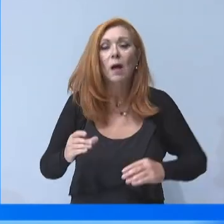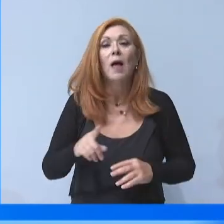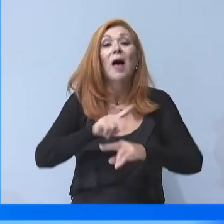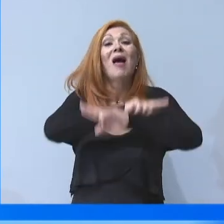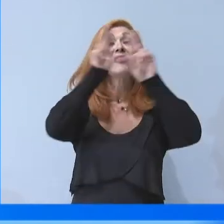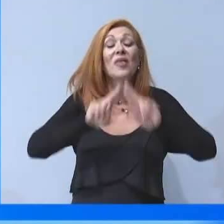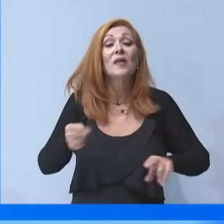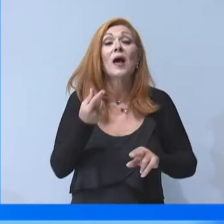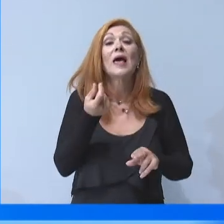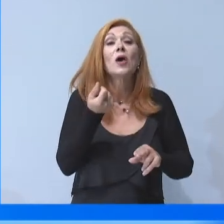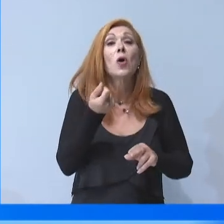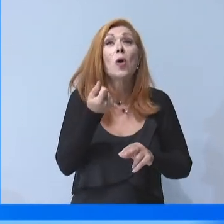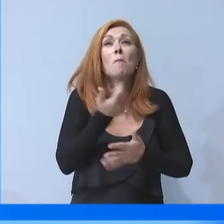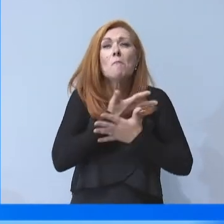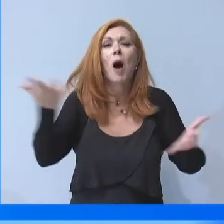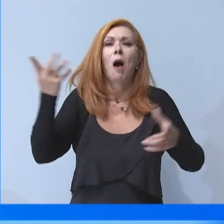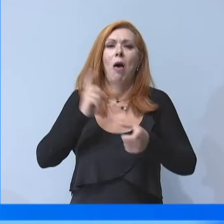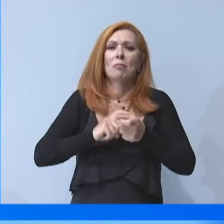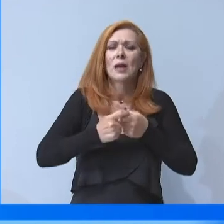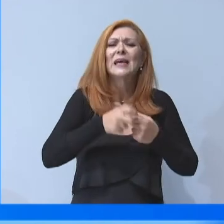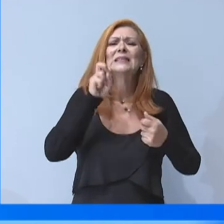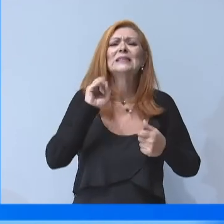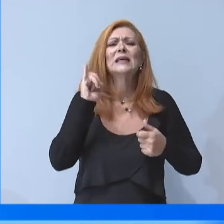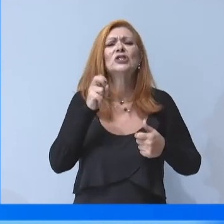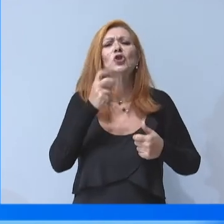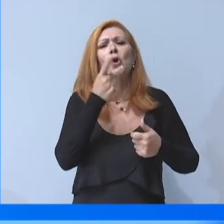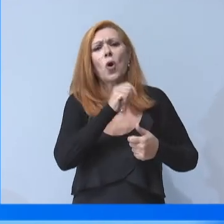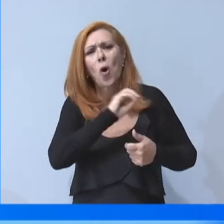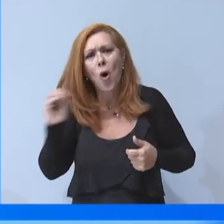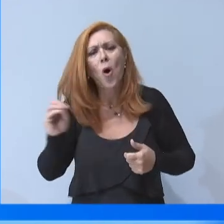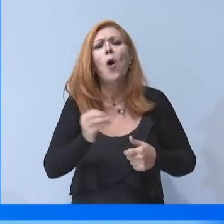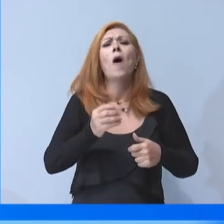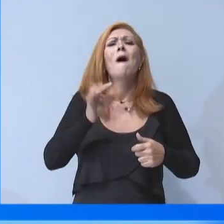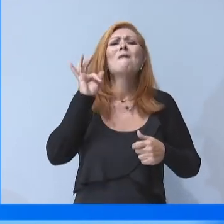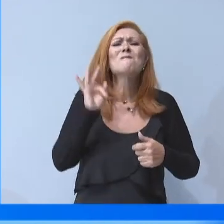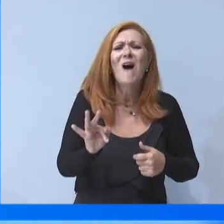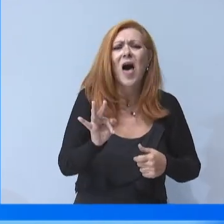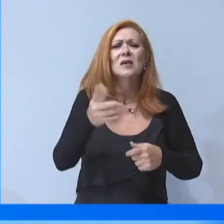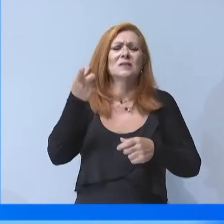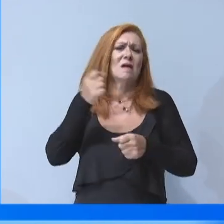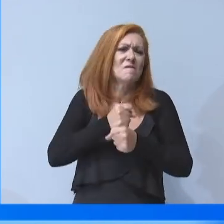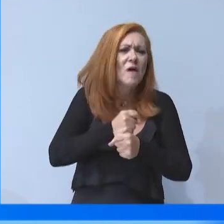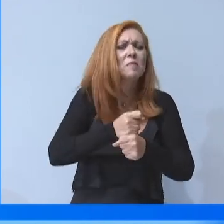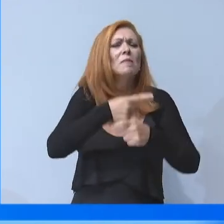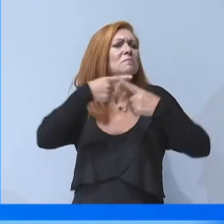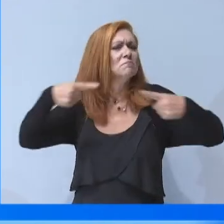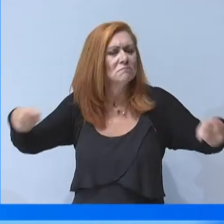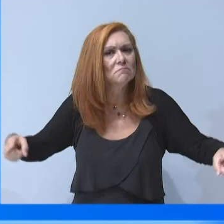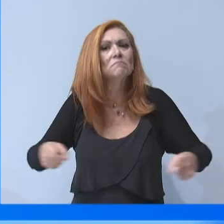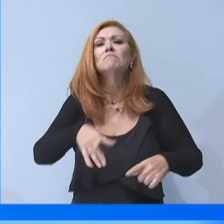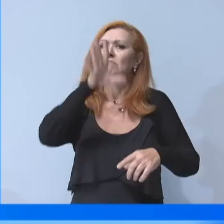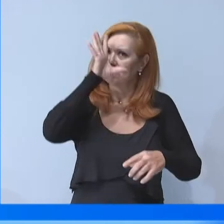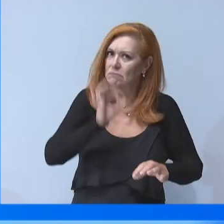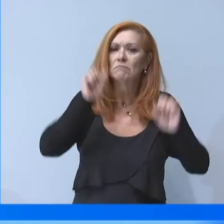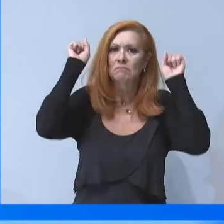οικονομικών κολοσσών, όπως η Cisco, η Pfizer, Microsoft, Amazon, Deloitte, αποτελεί γεγονός που